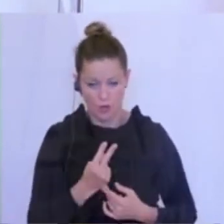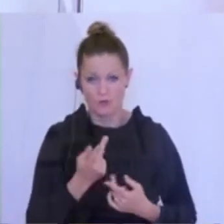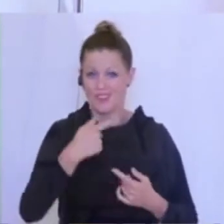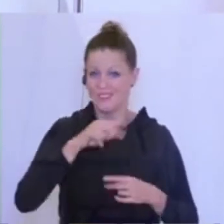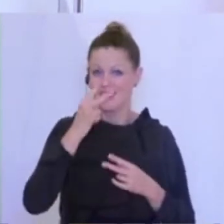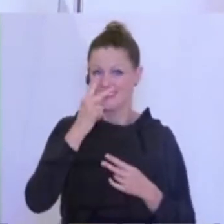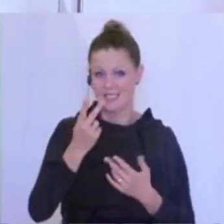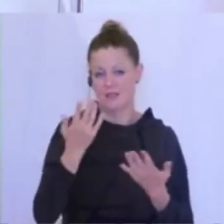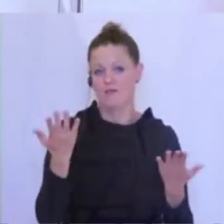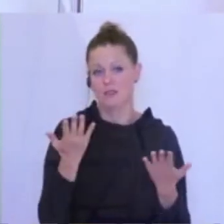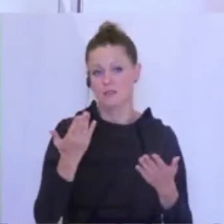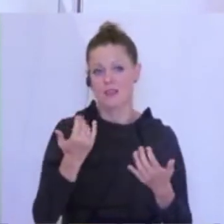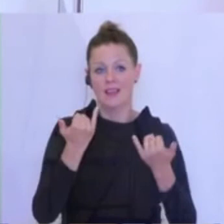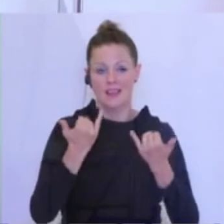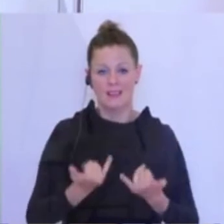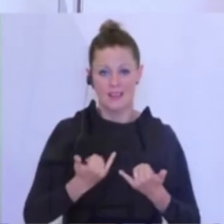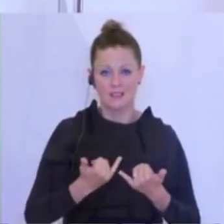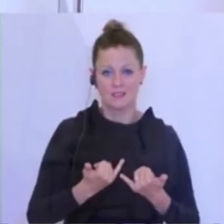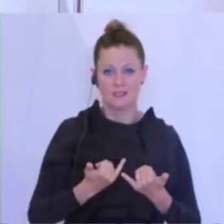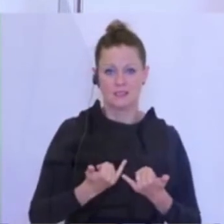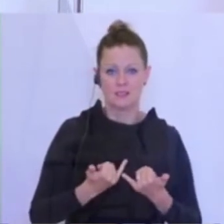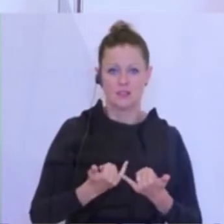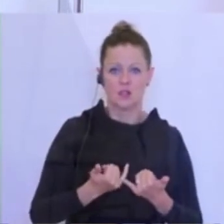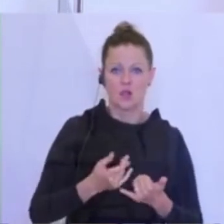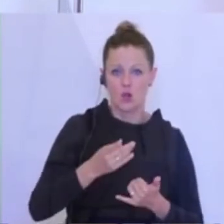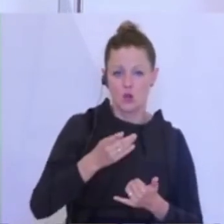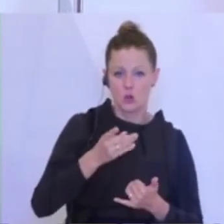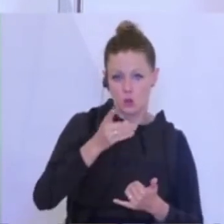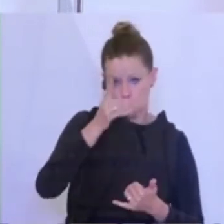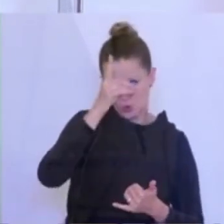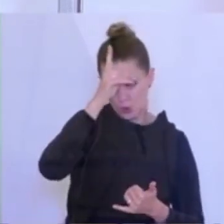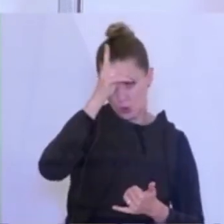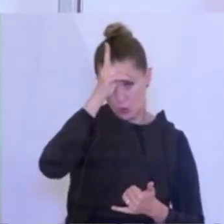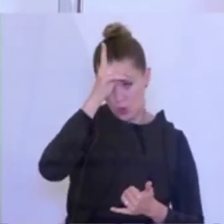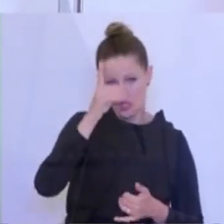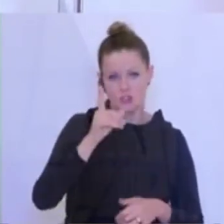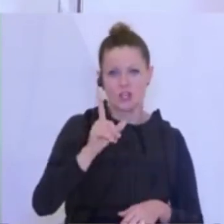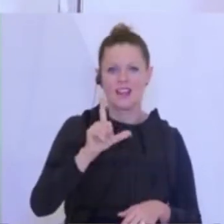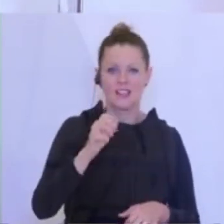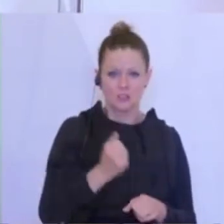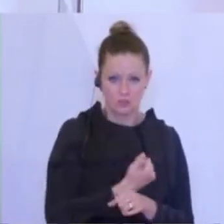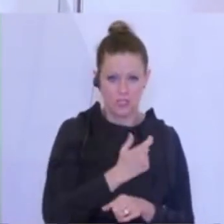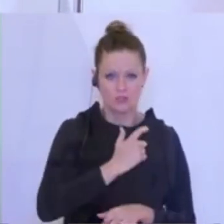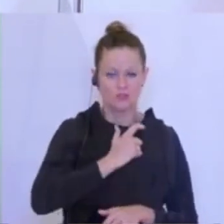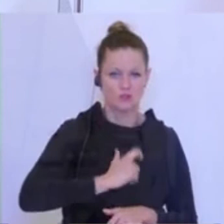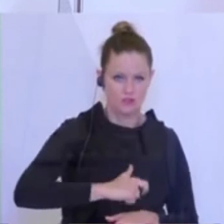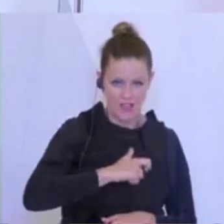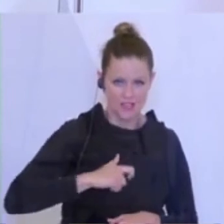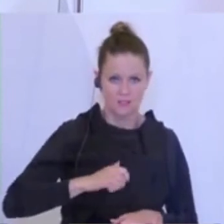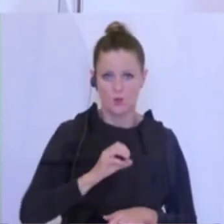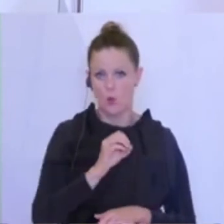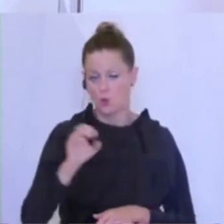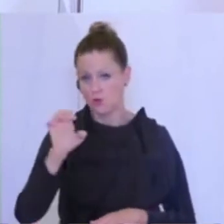sowohl die Entwicklung in Deutsch, Liechtenstein, Schweiz diese Schritte rechtfertigen, als auch die Entwicklung in